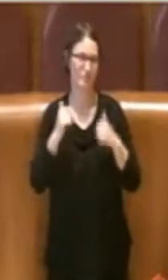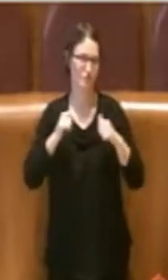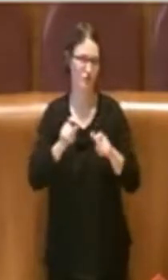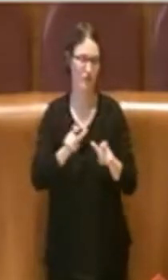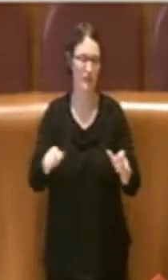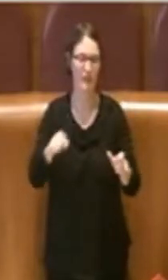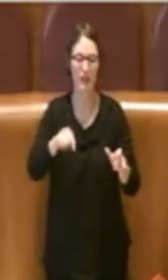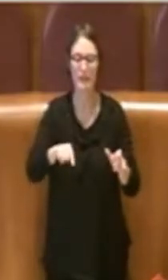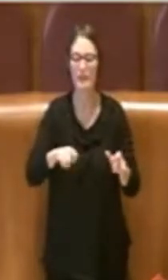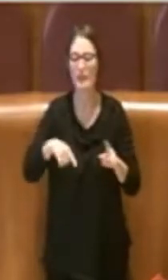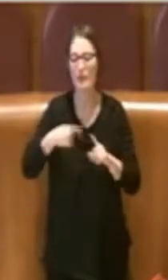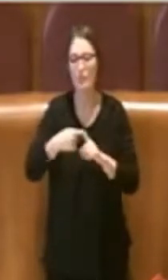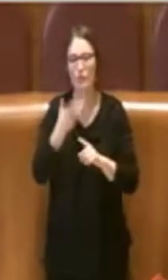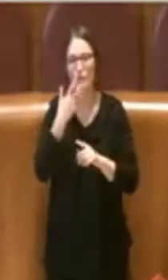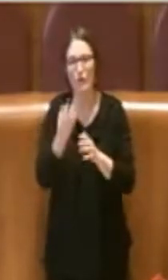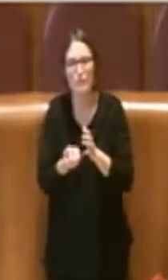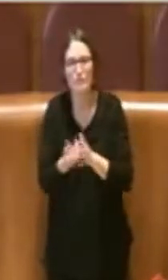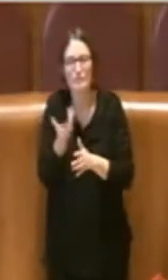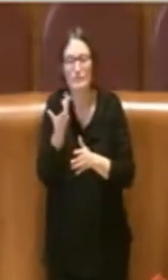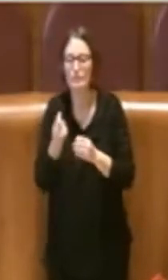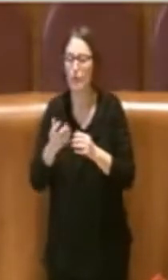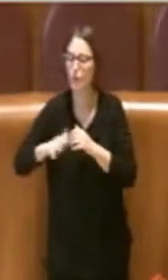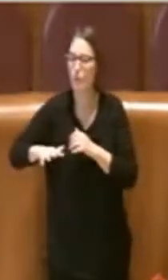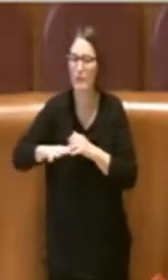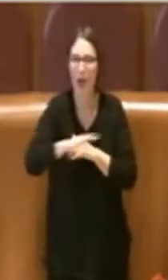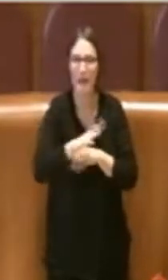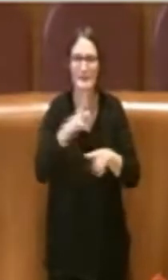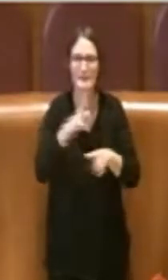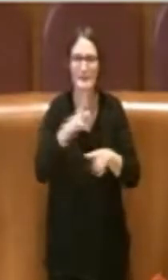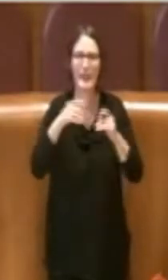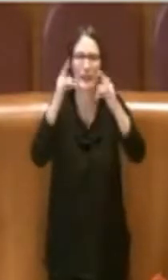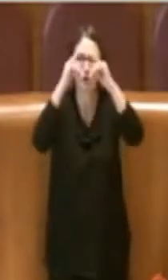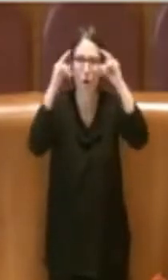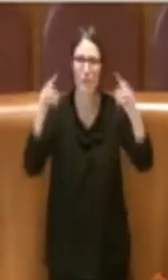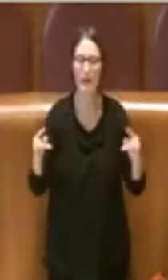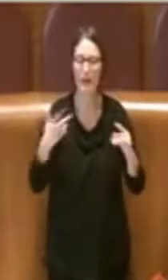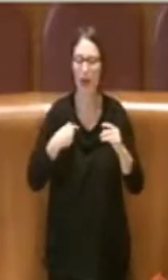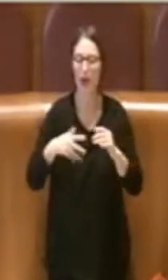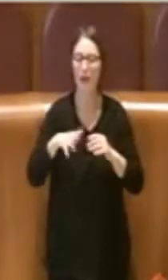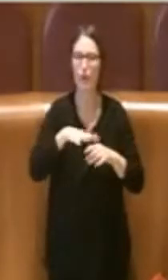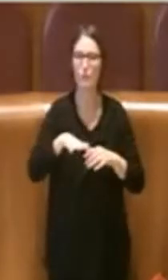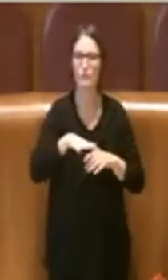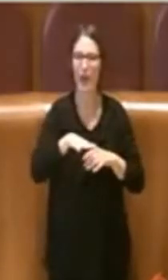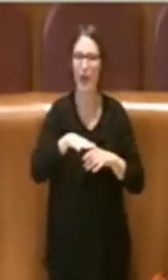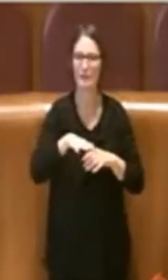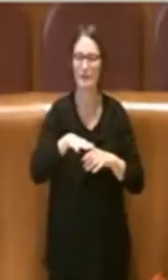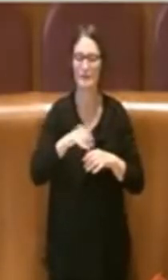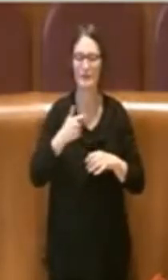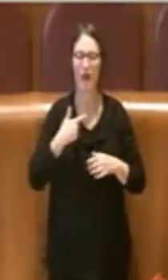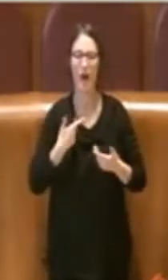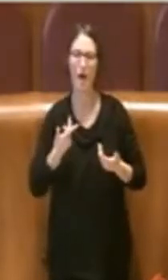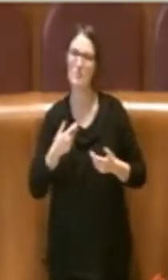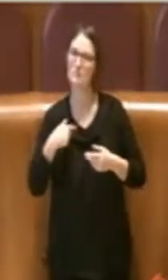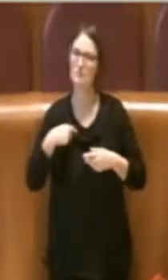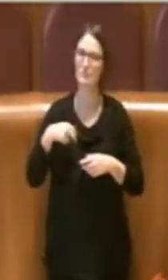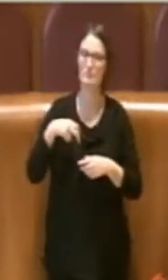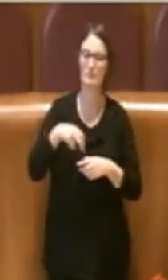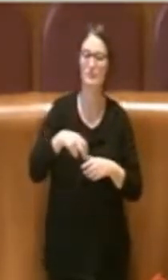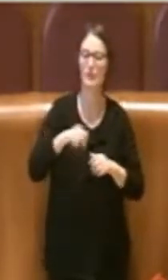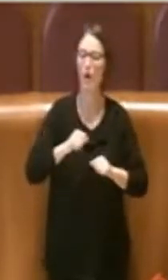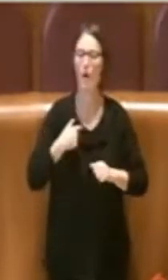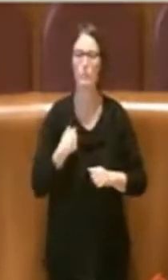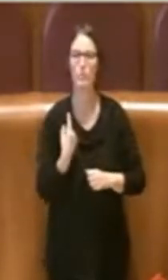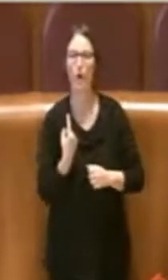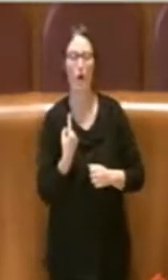piazze all'interno dei mercati dove il cittadino può stare in attesa magari di un servizio